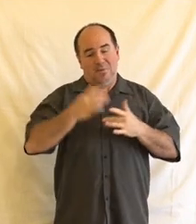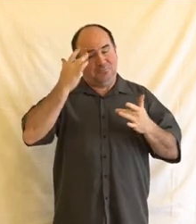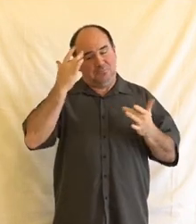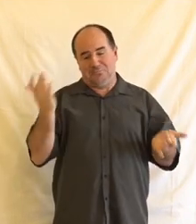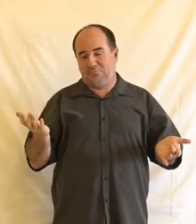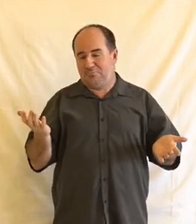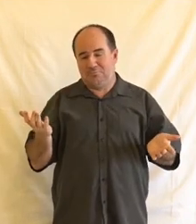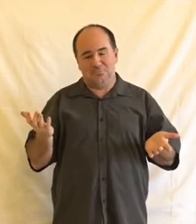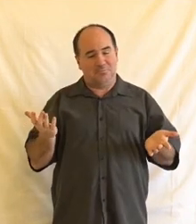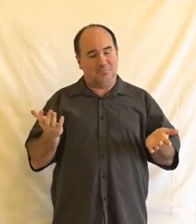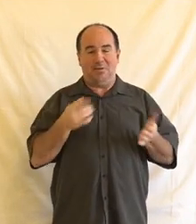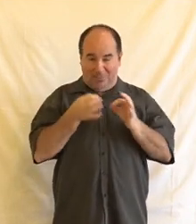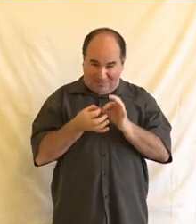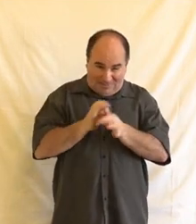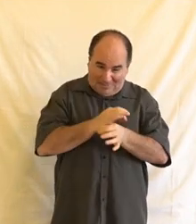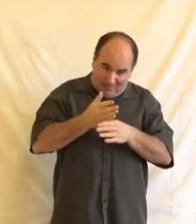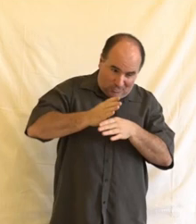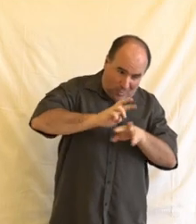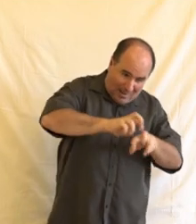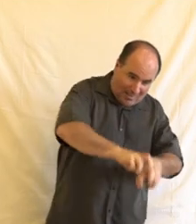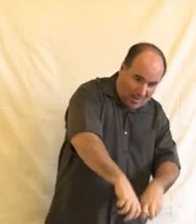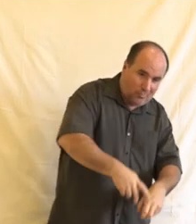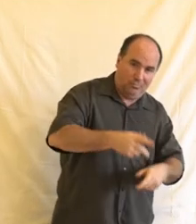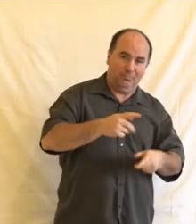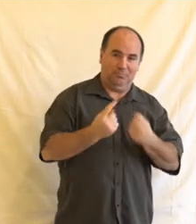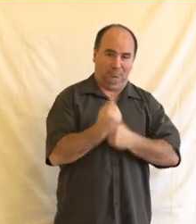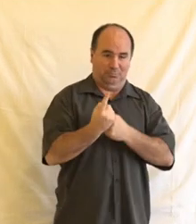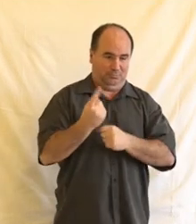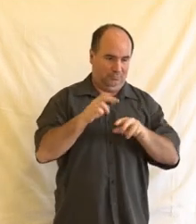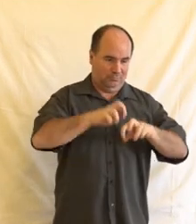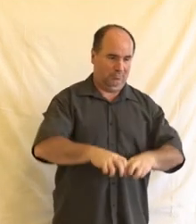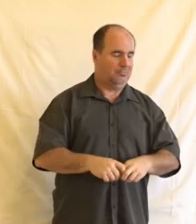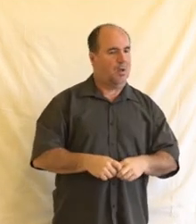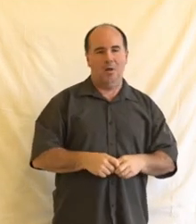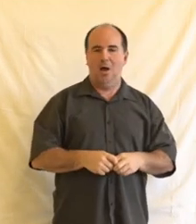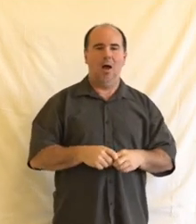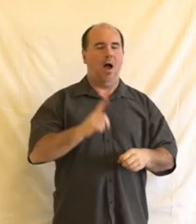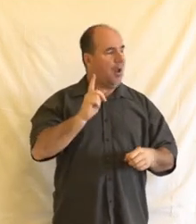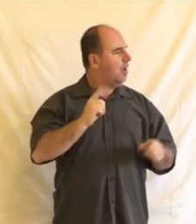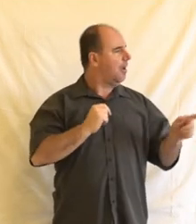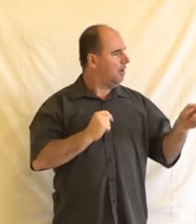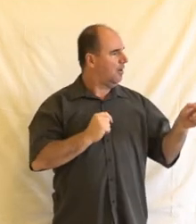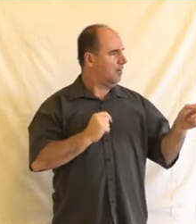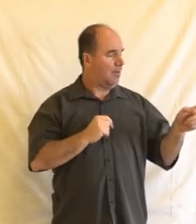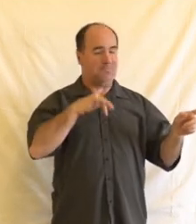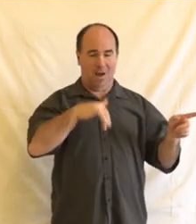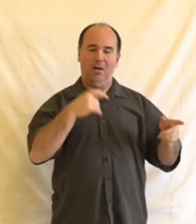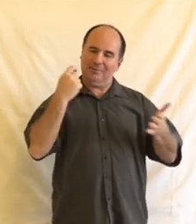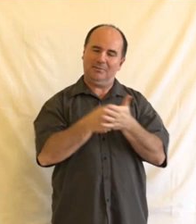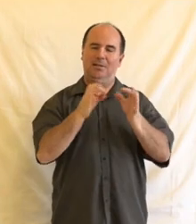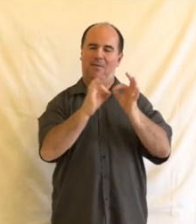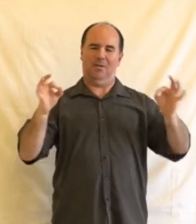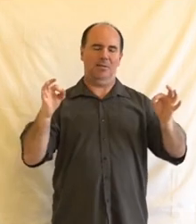míry detailů, ale tam se rozhodně počítá s tím, že u těch právě složitých systémů, opravdu, které spadnou po tu definici umělé inteligence,